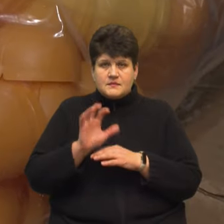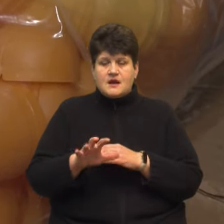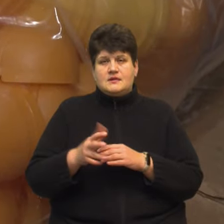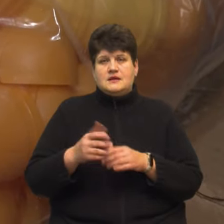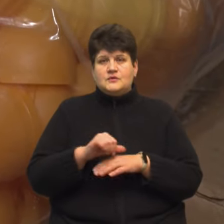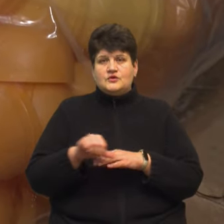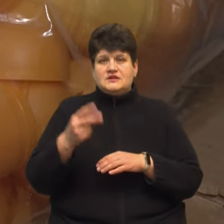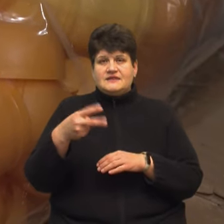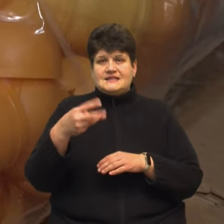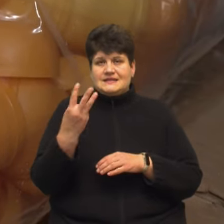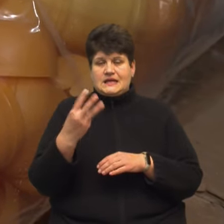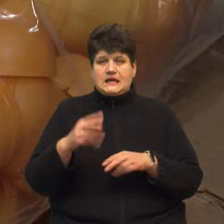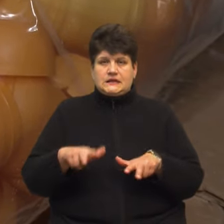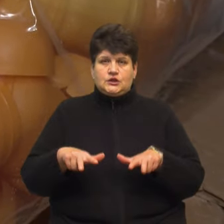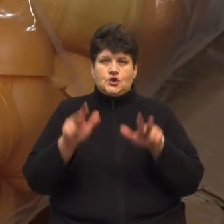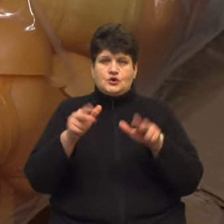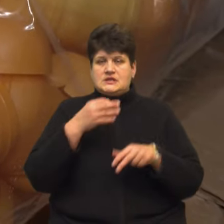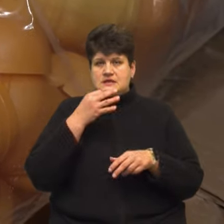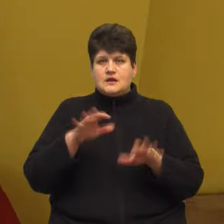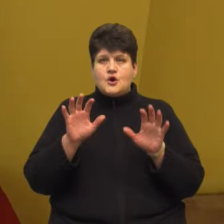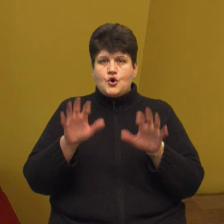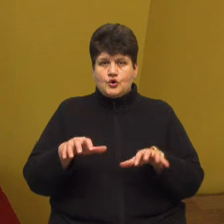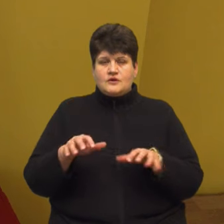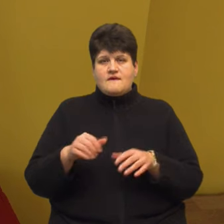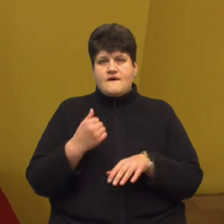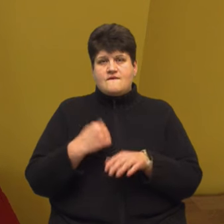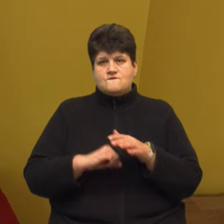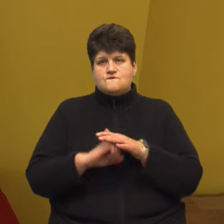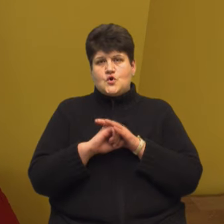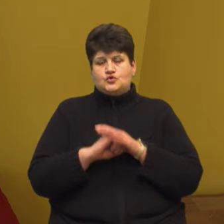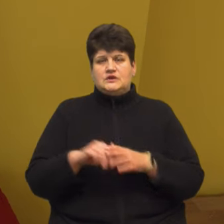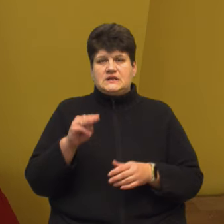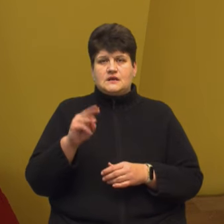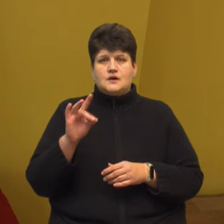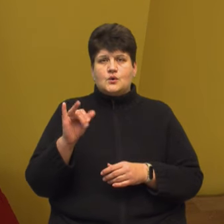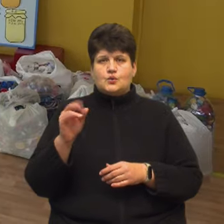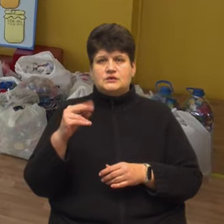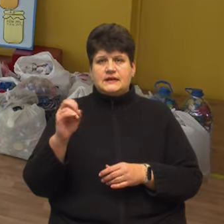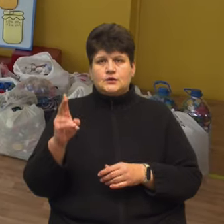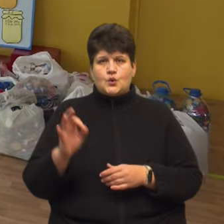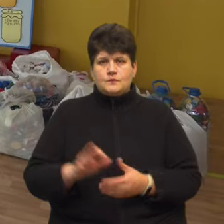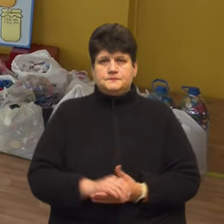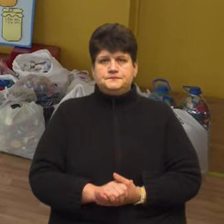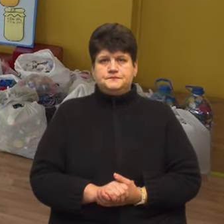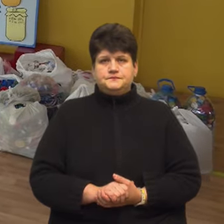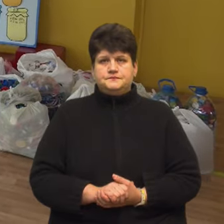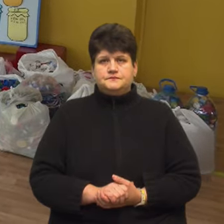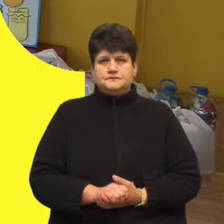23 дрони, повідомила голова фонду Тетяна Руденко. Лілія Лобур, Андрій Прокопів, Суспільне новини, Тернопіль.